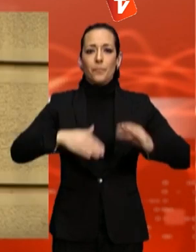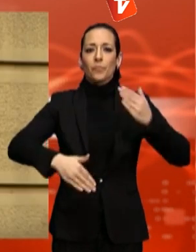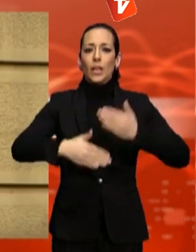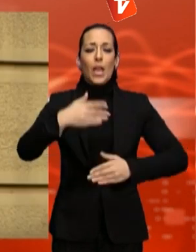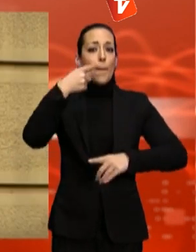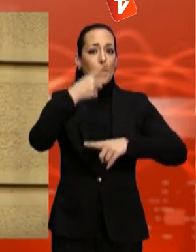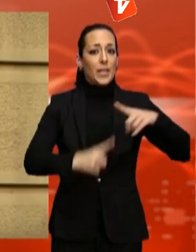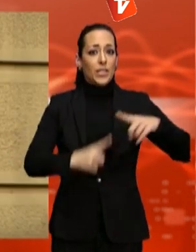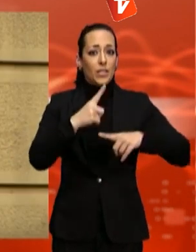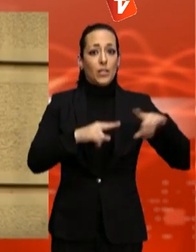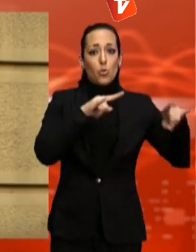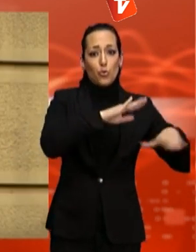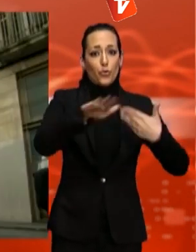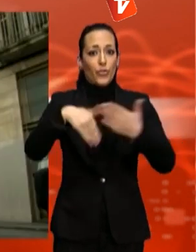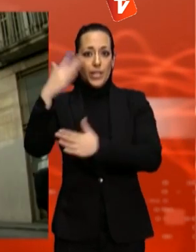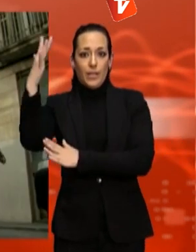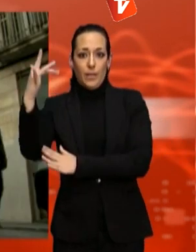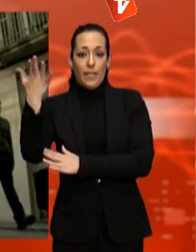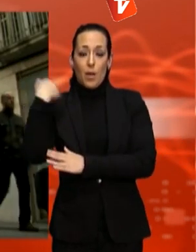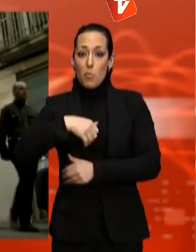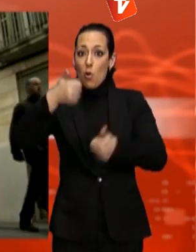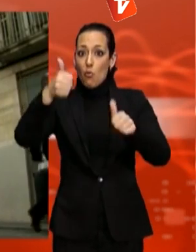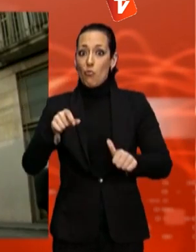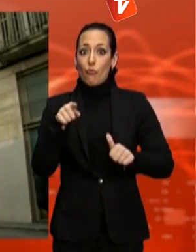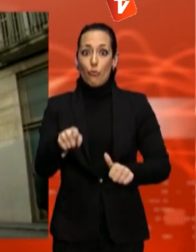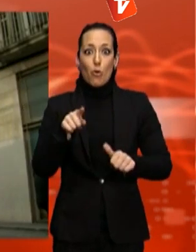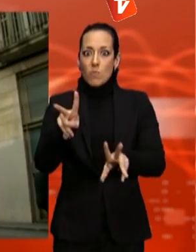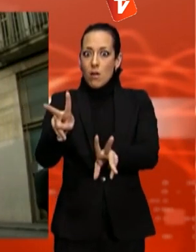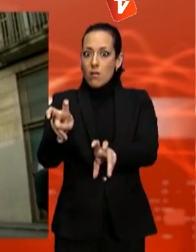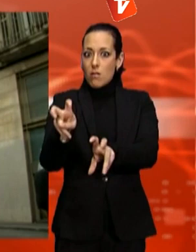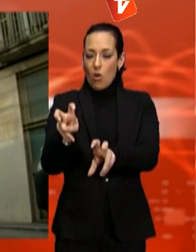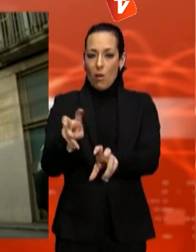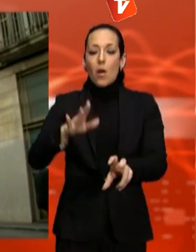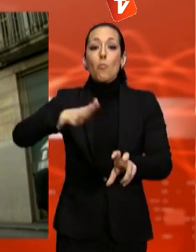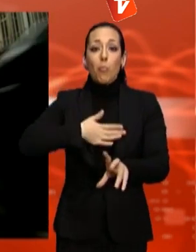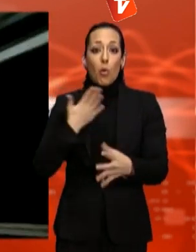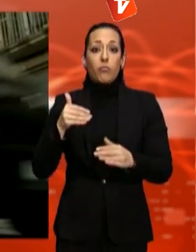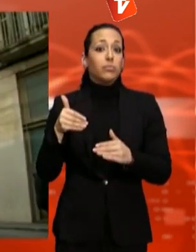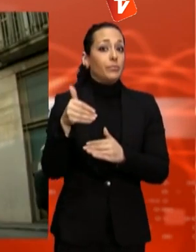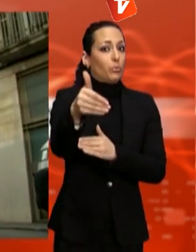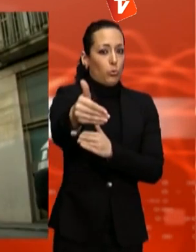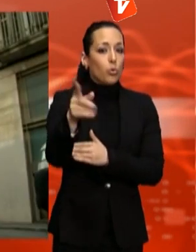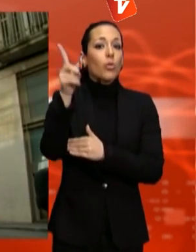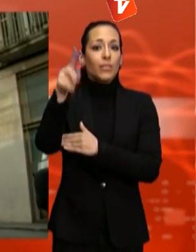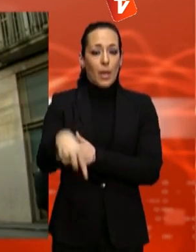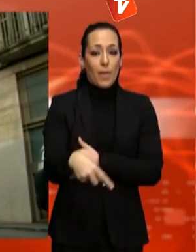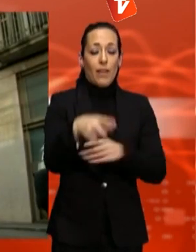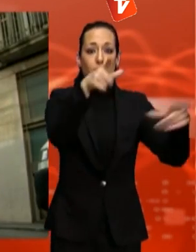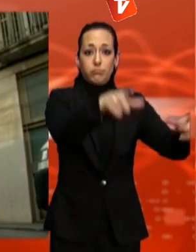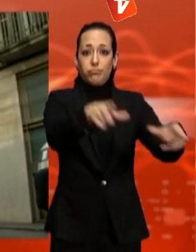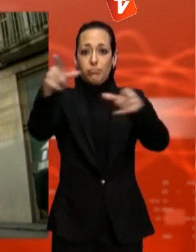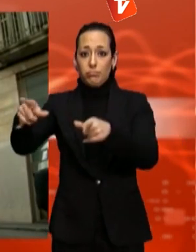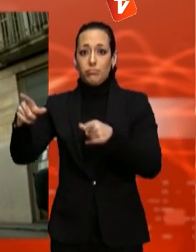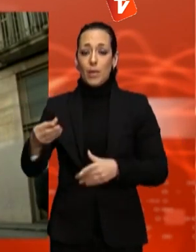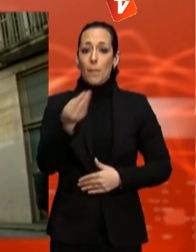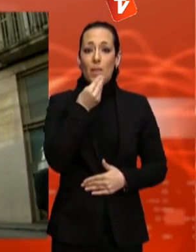La fórmula qualificada d'innovadora i revolucionària es podria replicar en altres menjadors més petits en diferents barris.